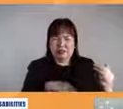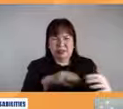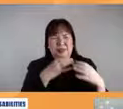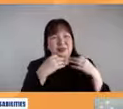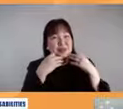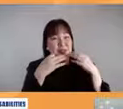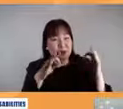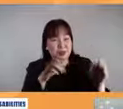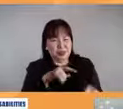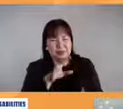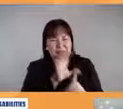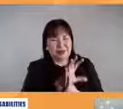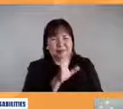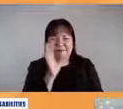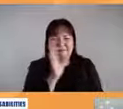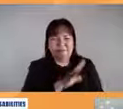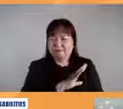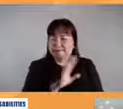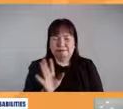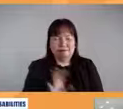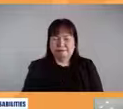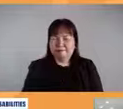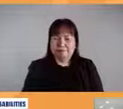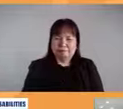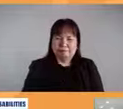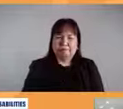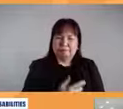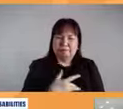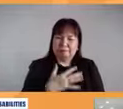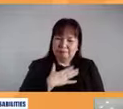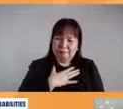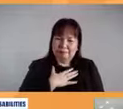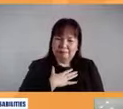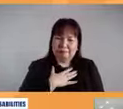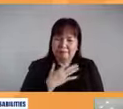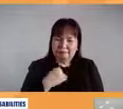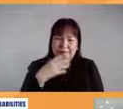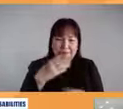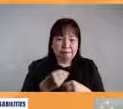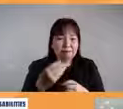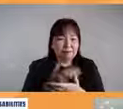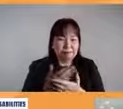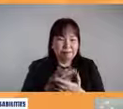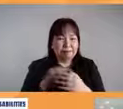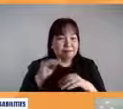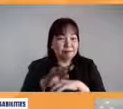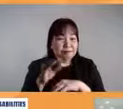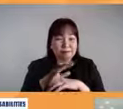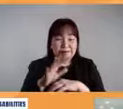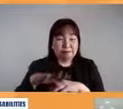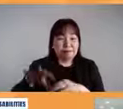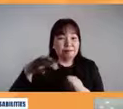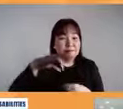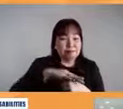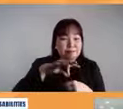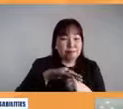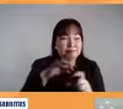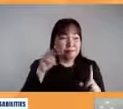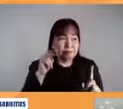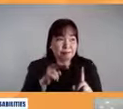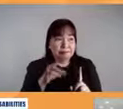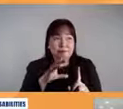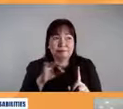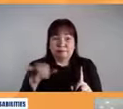so I guess yun mas ako yun yung mas maidadagdag ko mas ma-advise ko sa voters perspective at sa mga